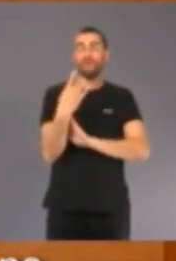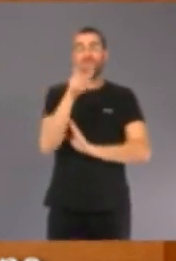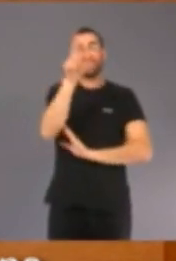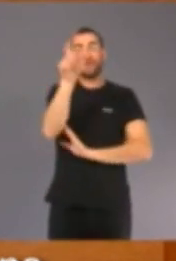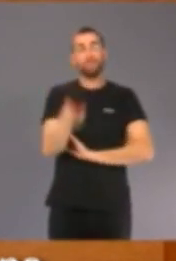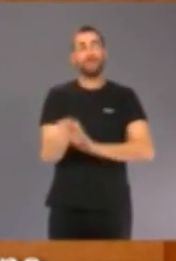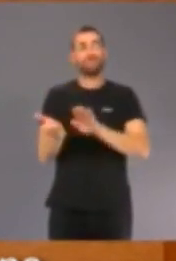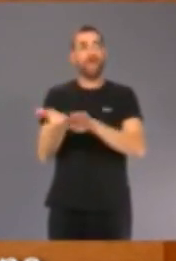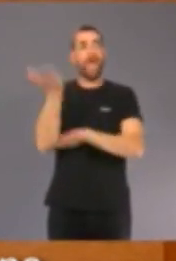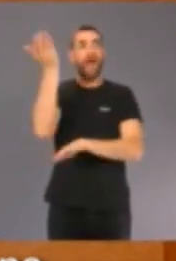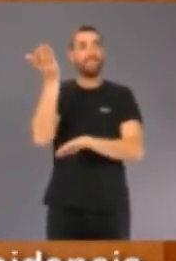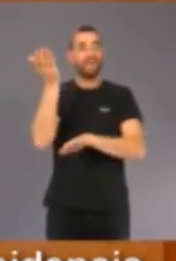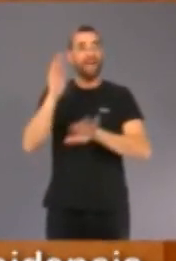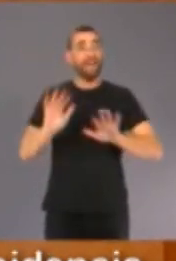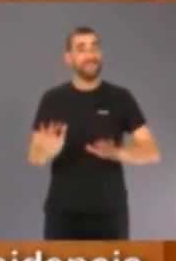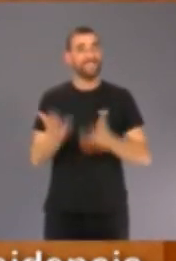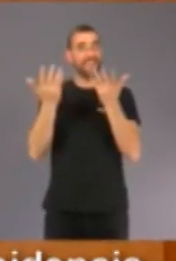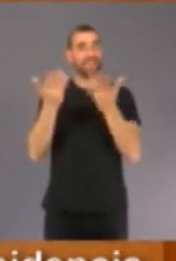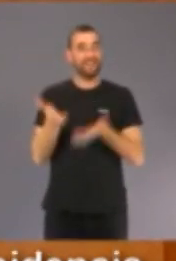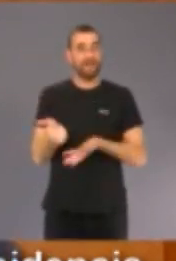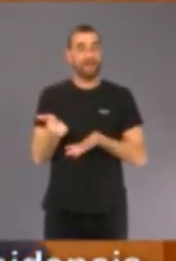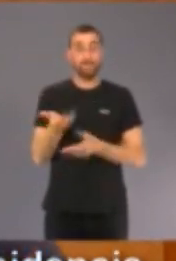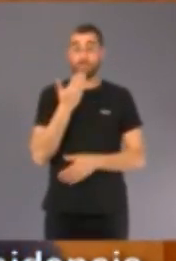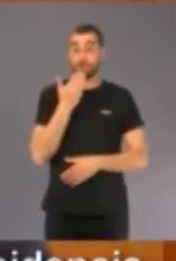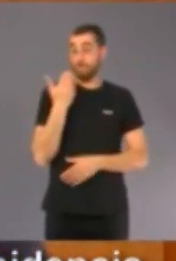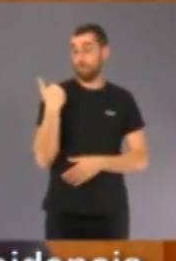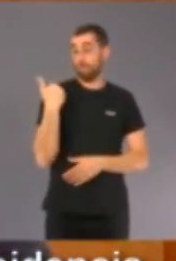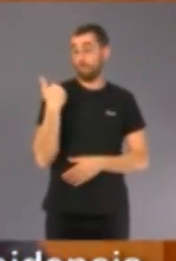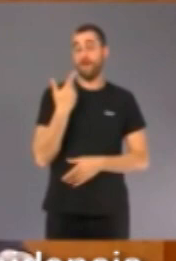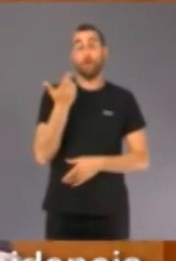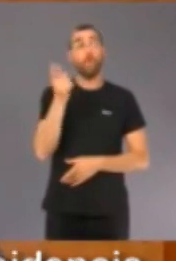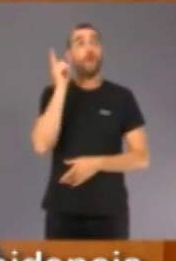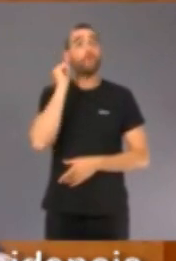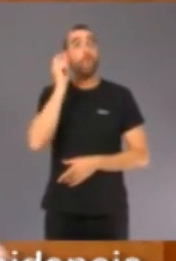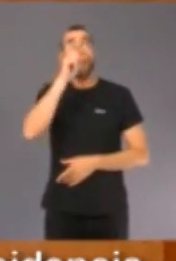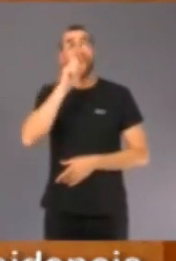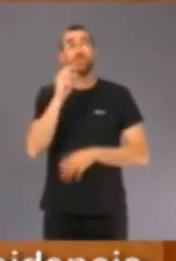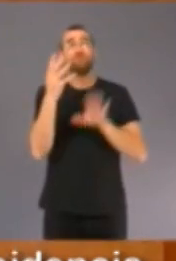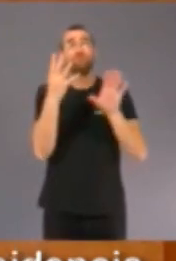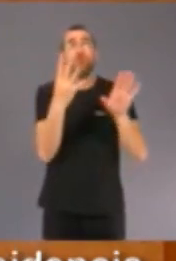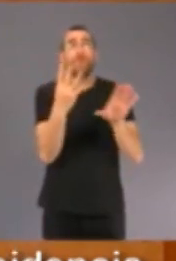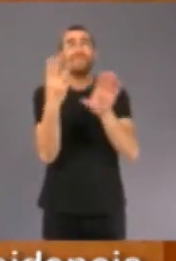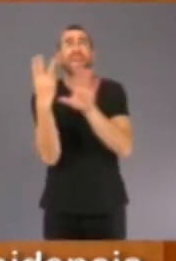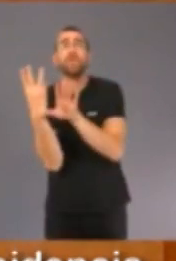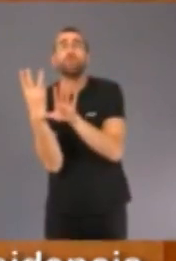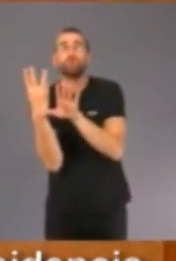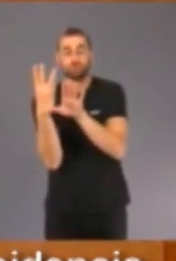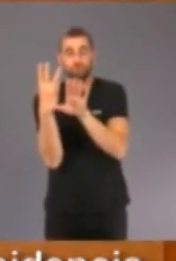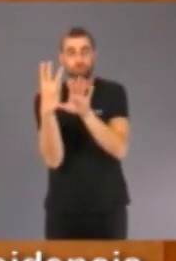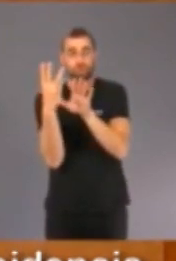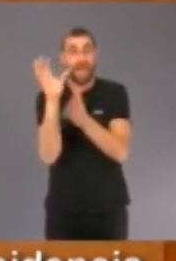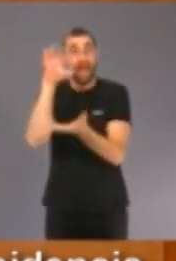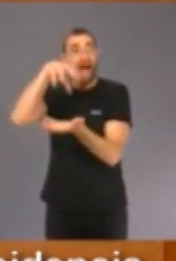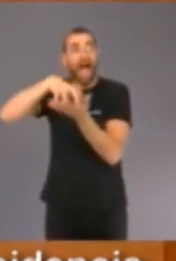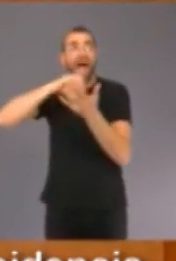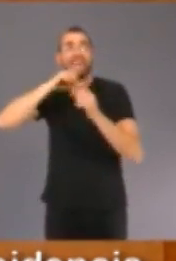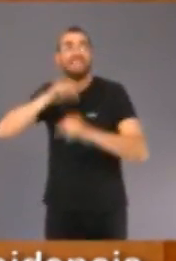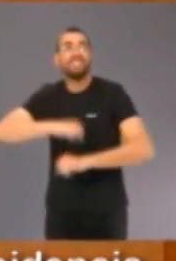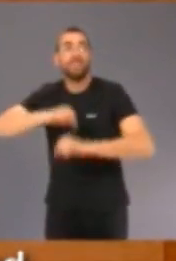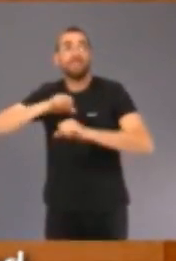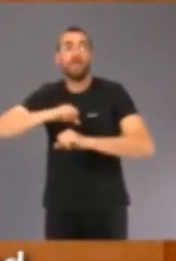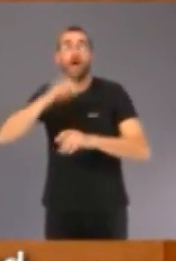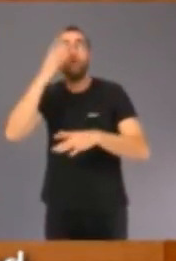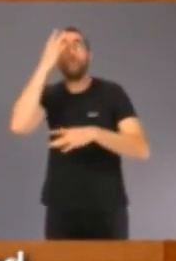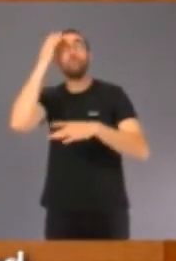persona que s'ha recuperat. L'altre dia, una senyora de 98 anys en una residència que per fi ha donat